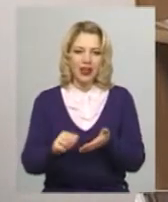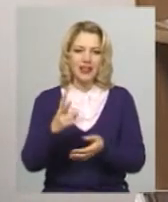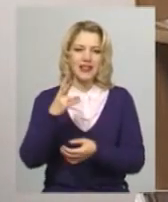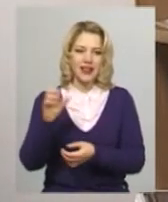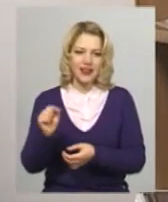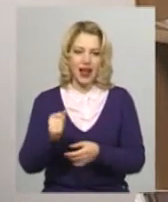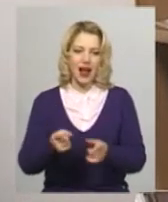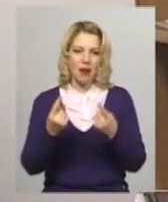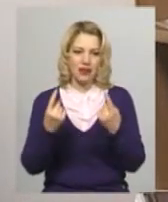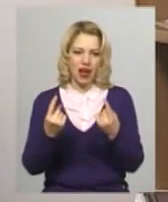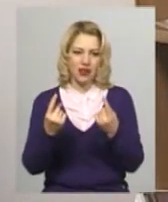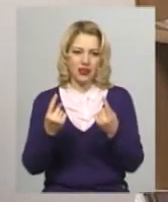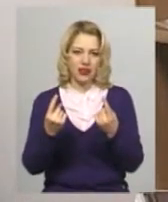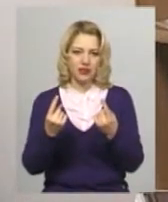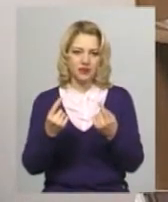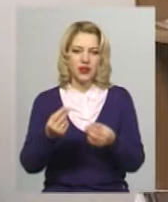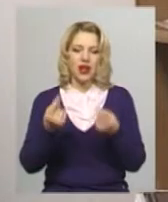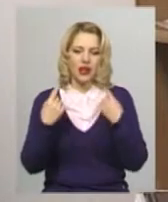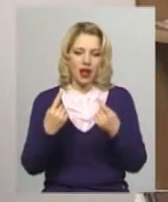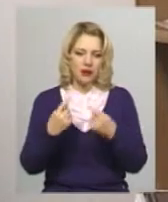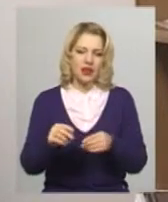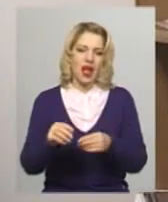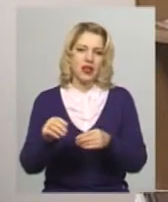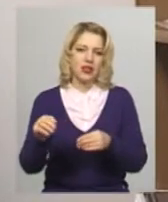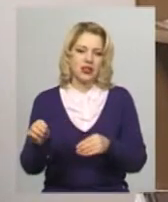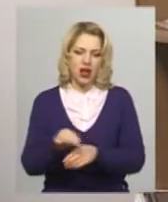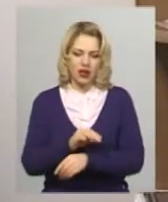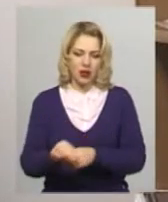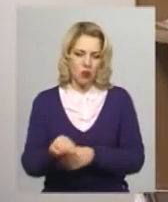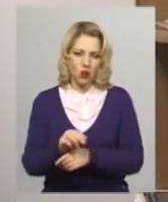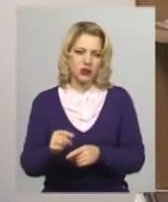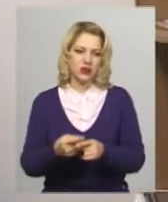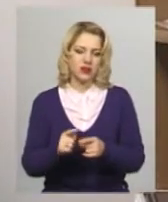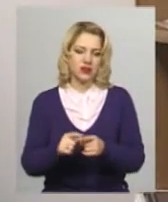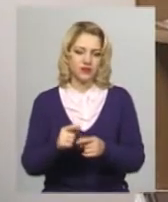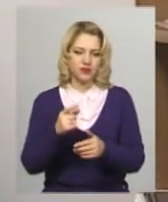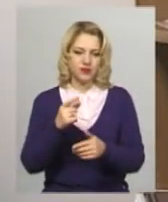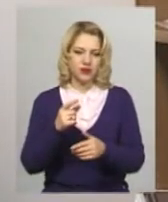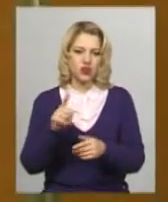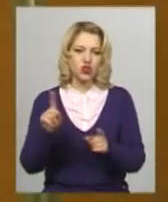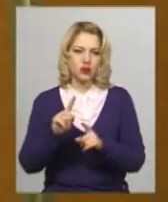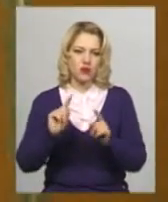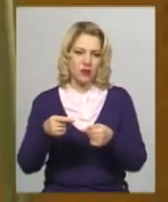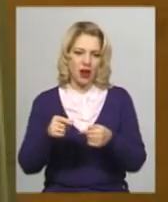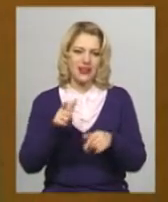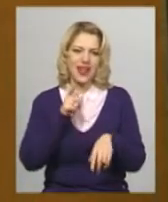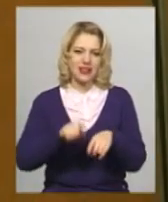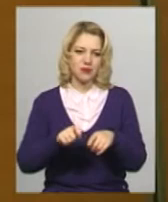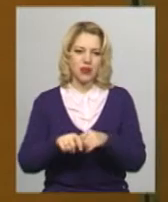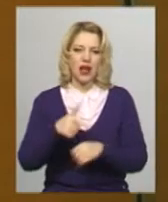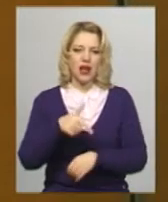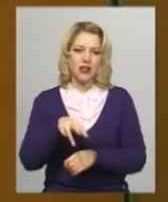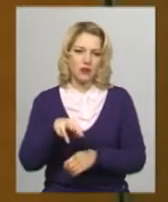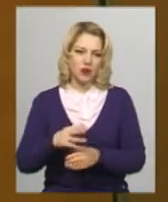капітальний ремонт того ліфту в розрізі того, що вимагає експерт. Галина Миронівна